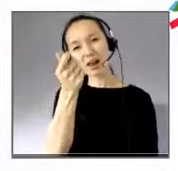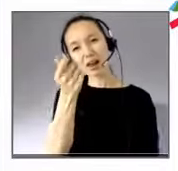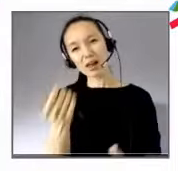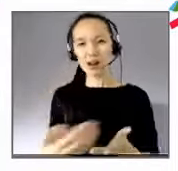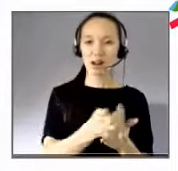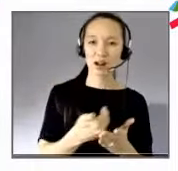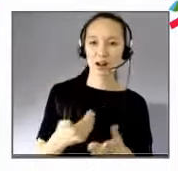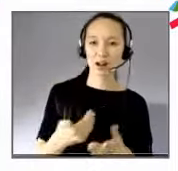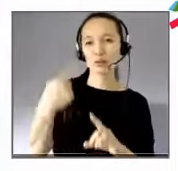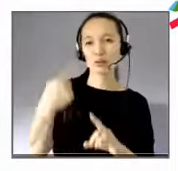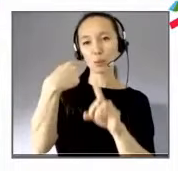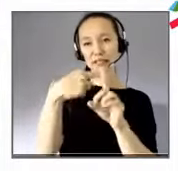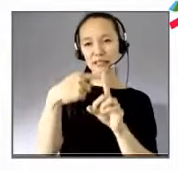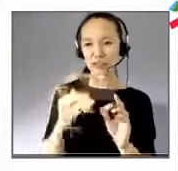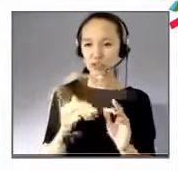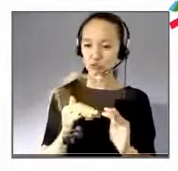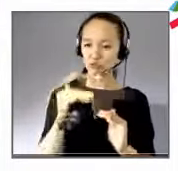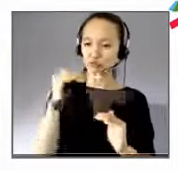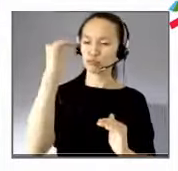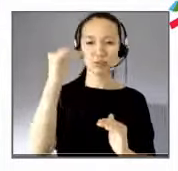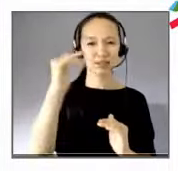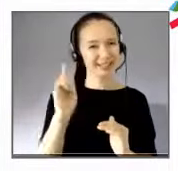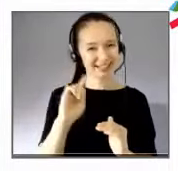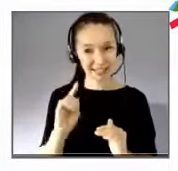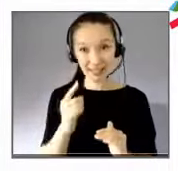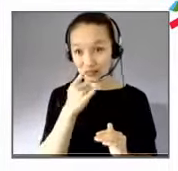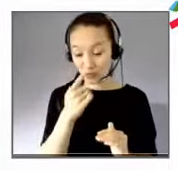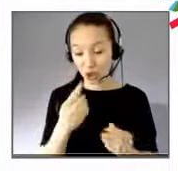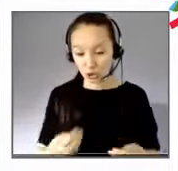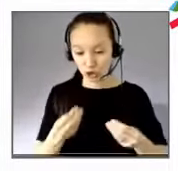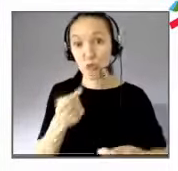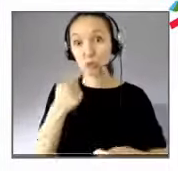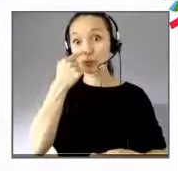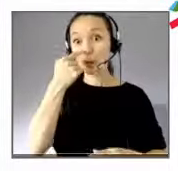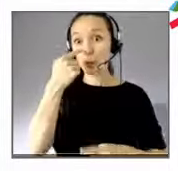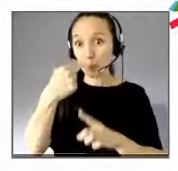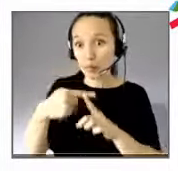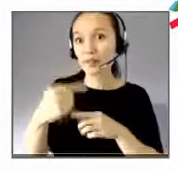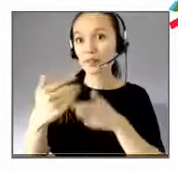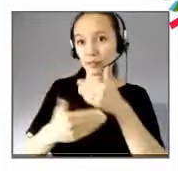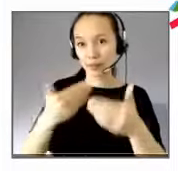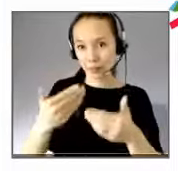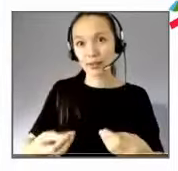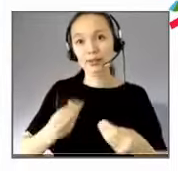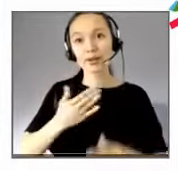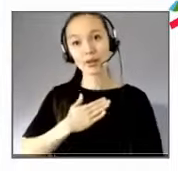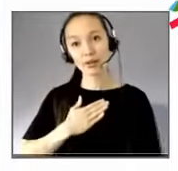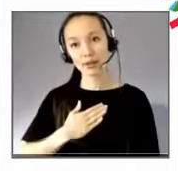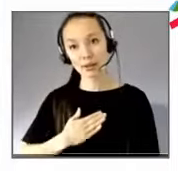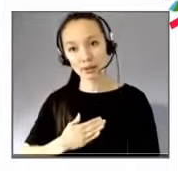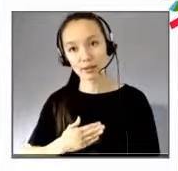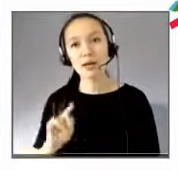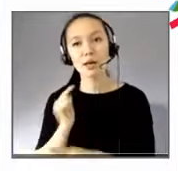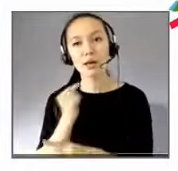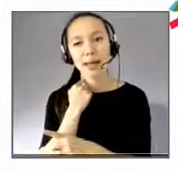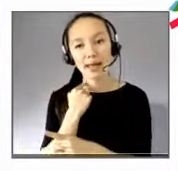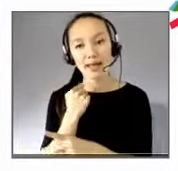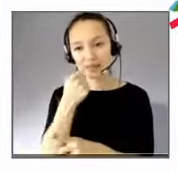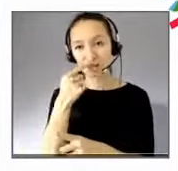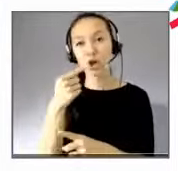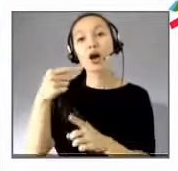dire activité bénéfique, source de bienfaits. Et perte, ça ne veut pas dire solde monétaire négatif. Ça veut dire